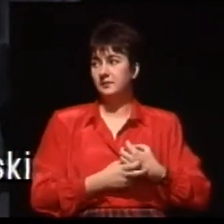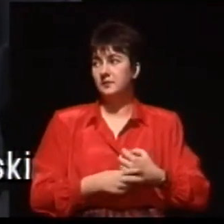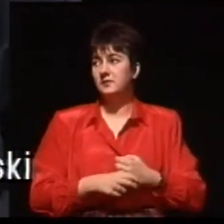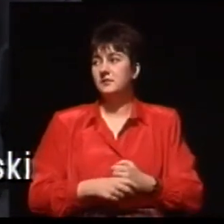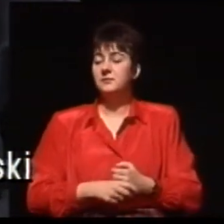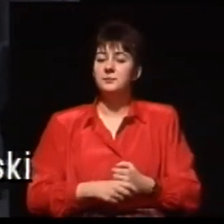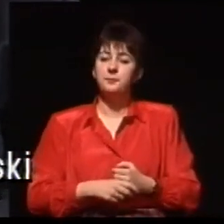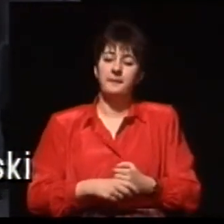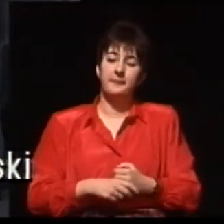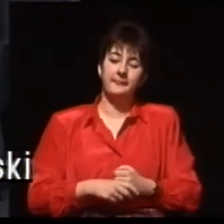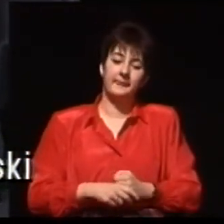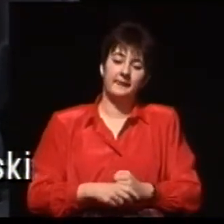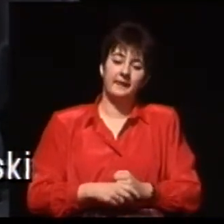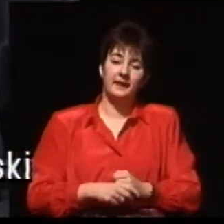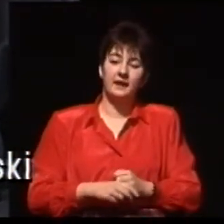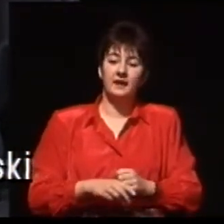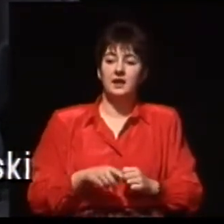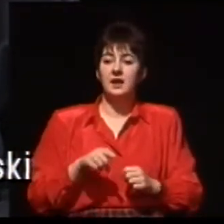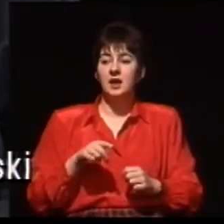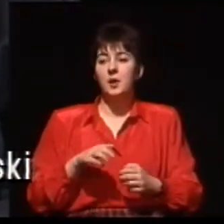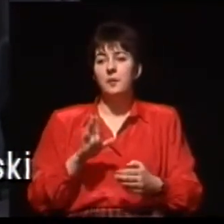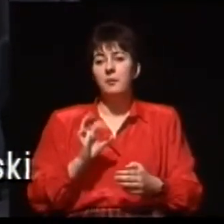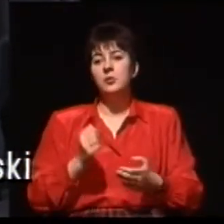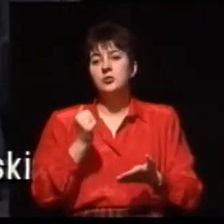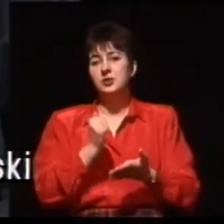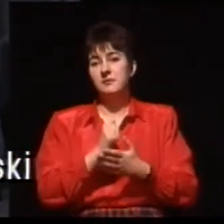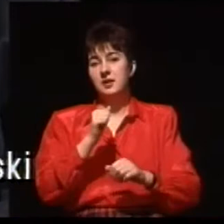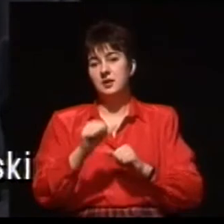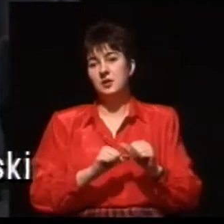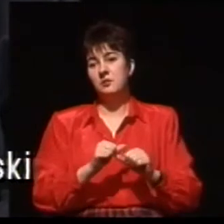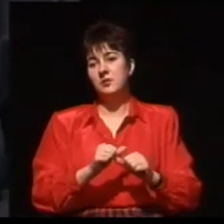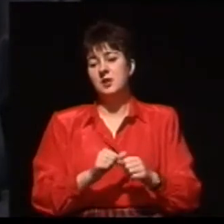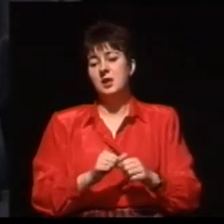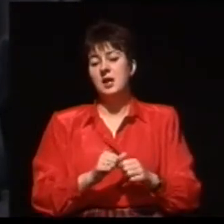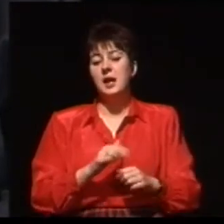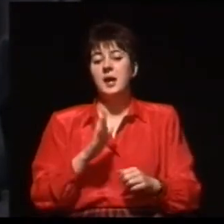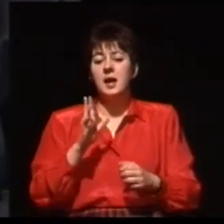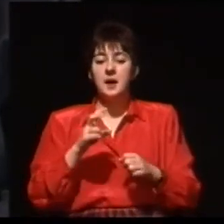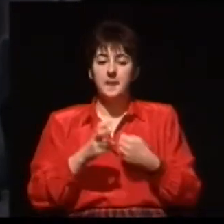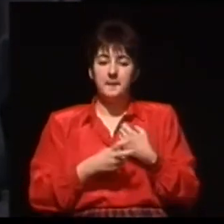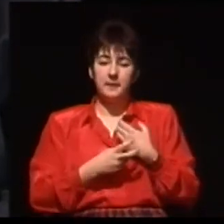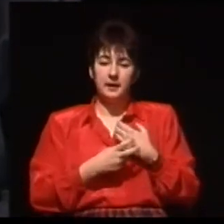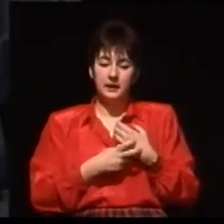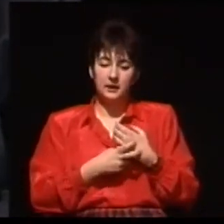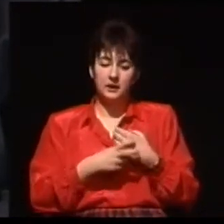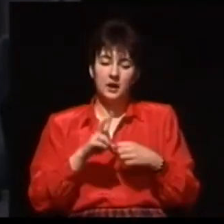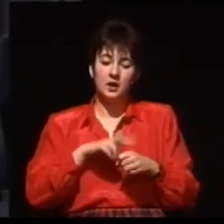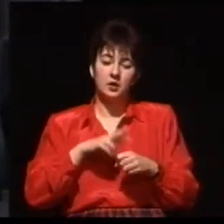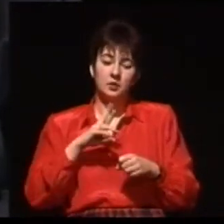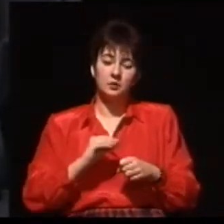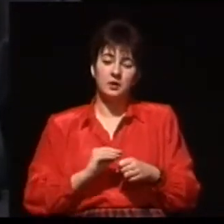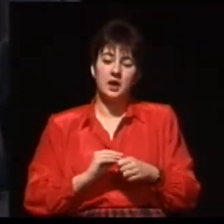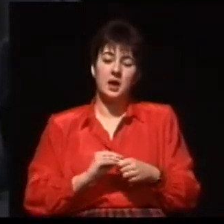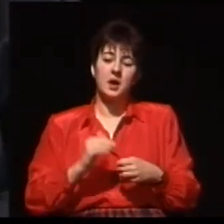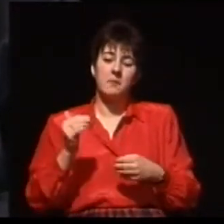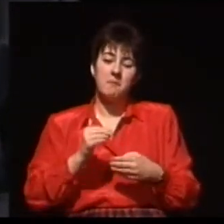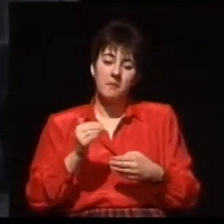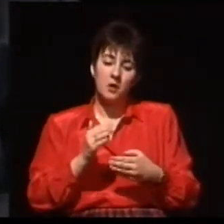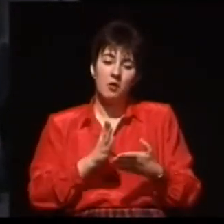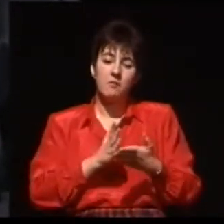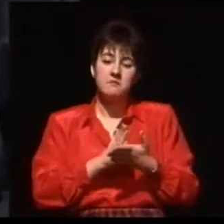ślimakowych tylko u nas. Jeżeli takie badanie nie było wykonane, które by potwierdzało zachowaną